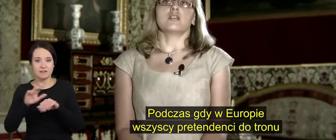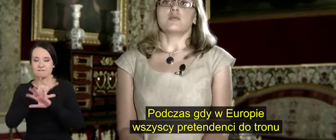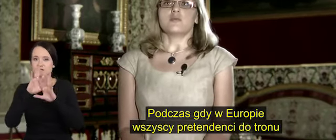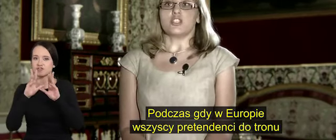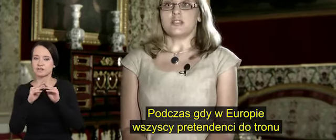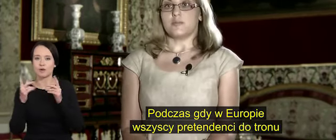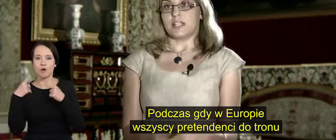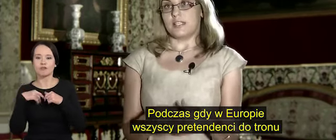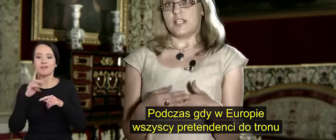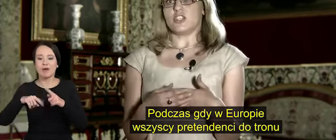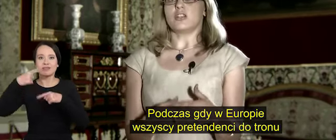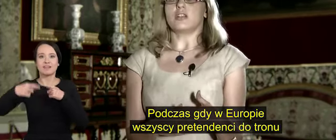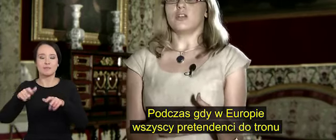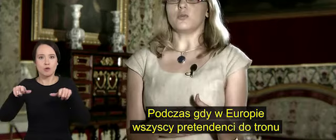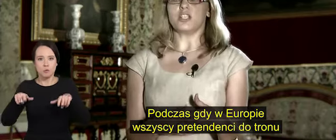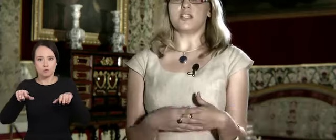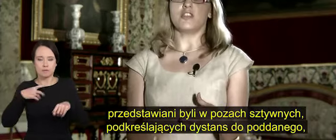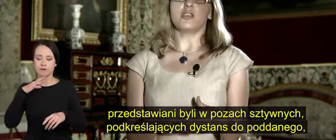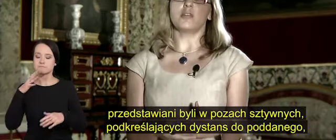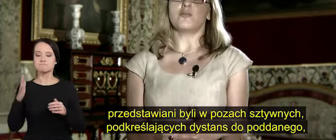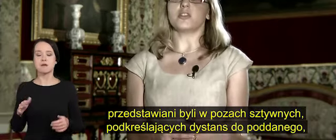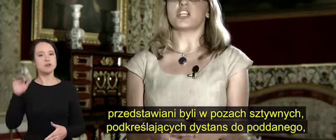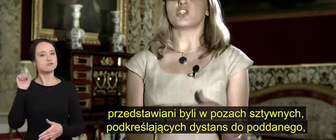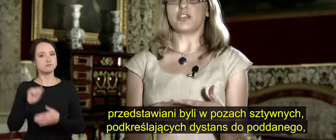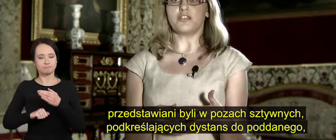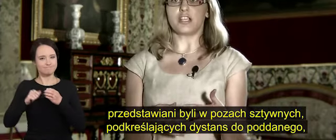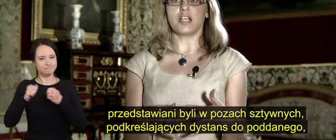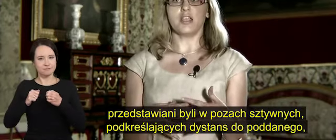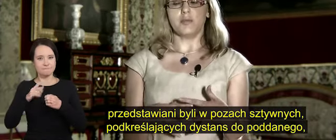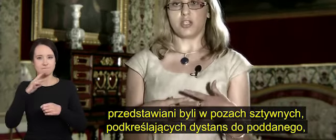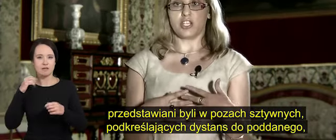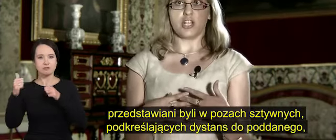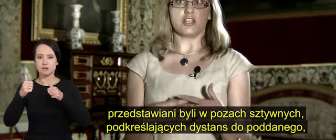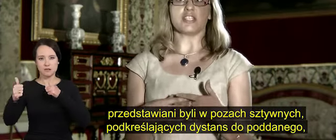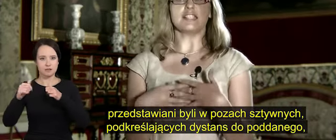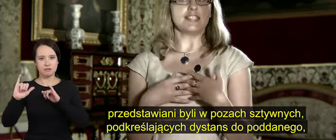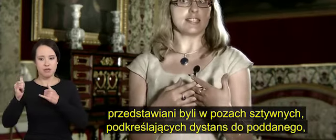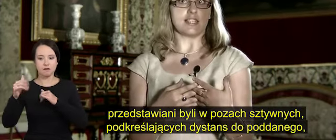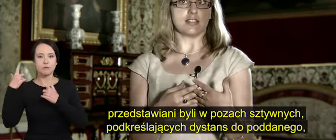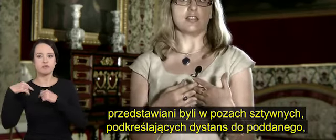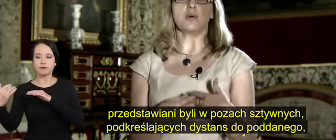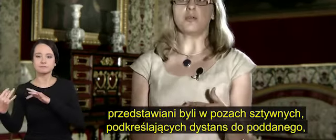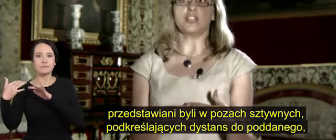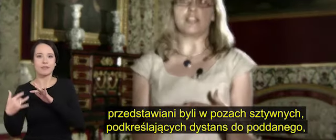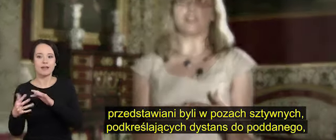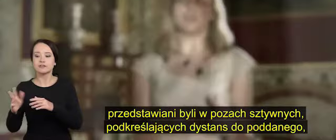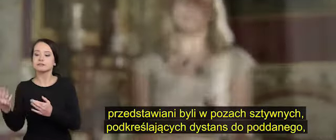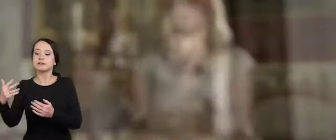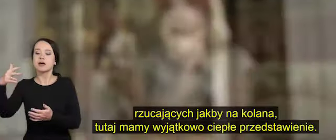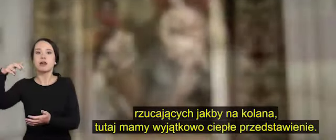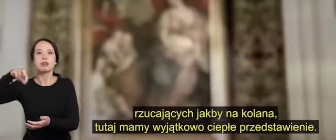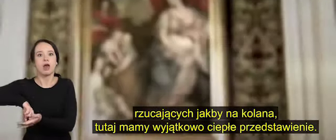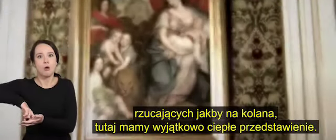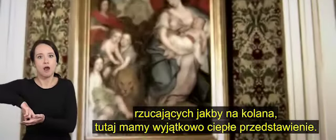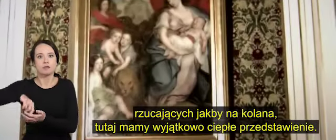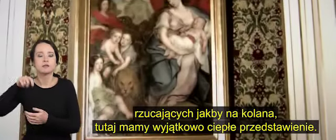wszyscy pretendenci do tronu przedstawieni byli w pozach sztywnych, podkreślających dystans do poddanego,